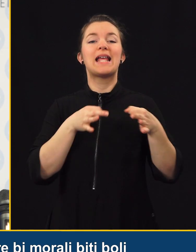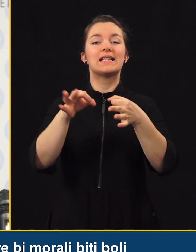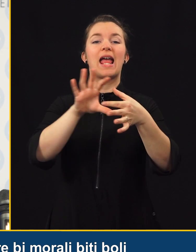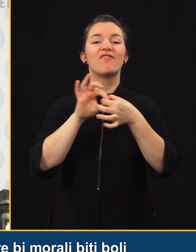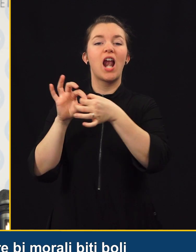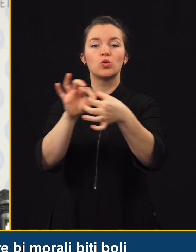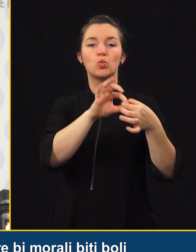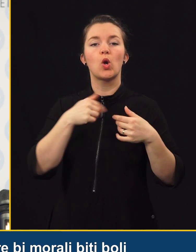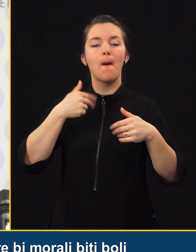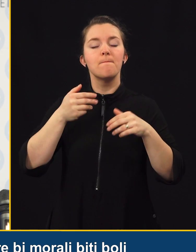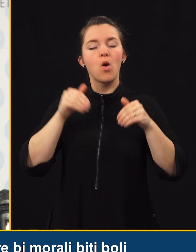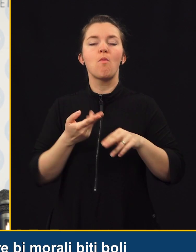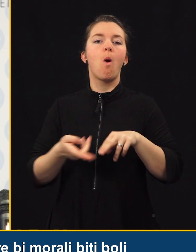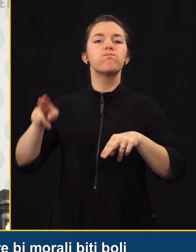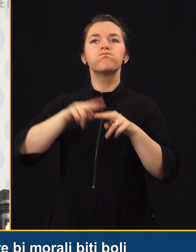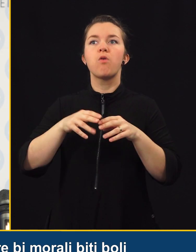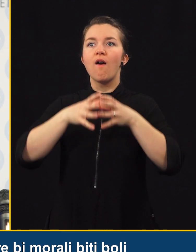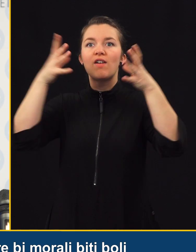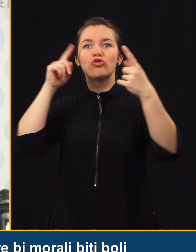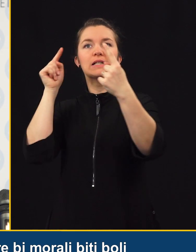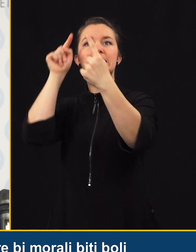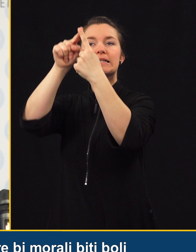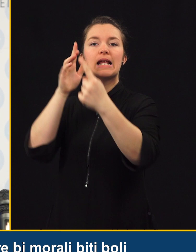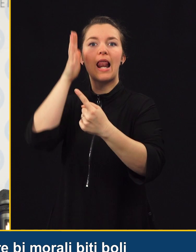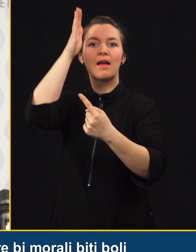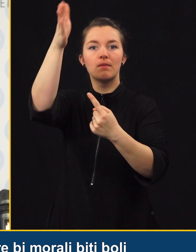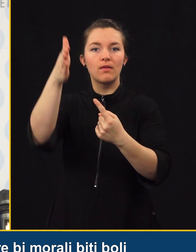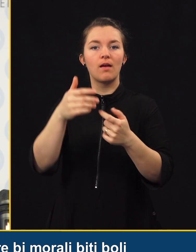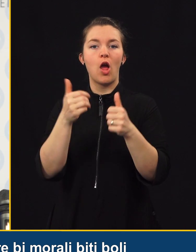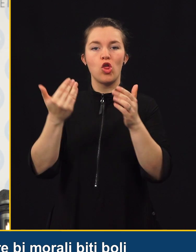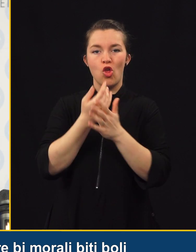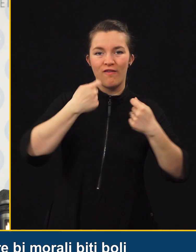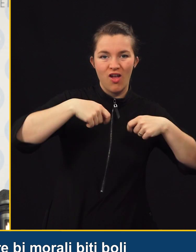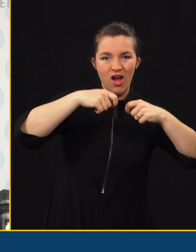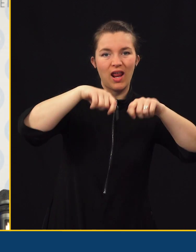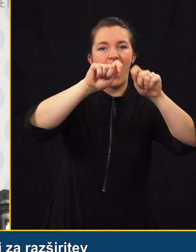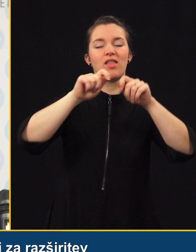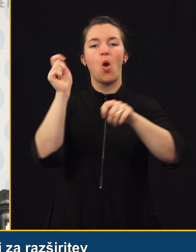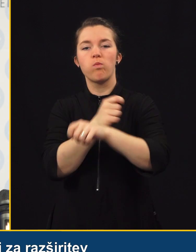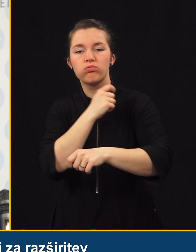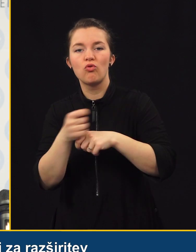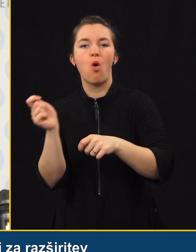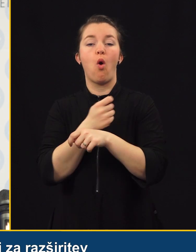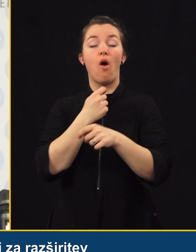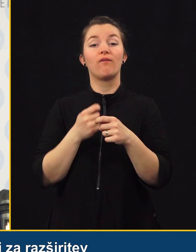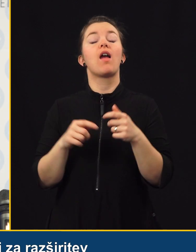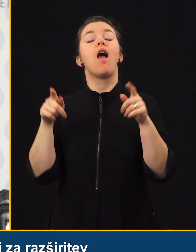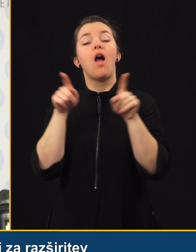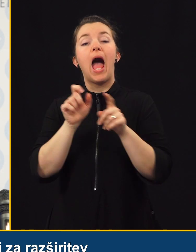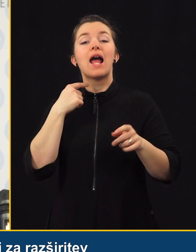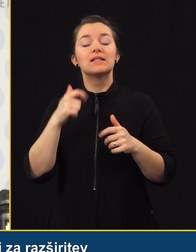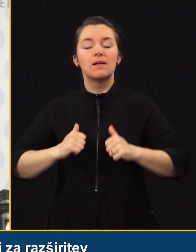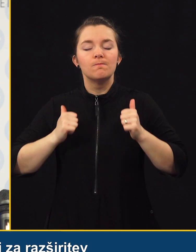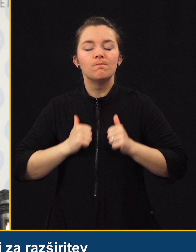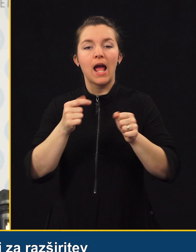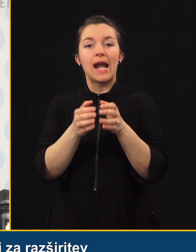infrastrukture moramo biti bolj ambiciozni. Se pravi, da poleg novogradan in obnov, da se